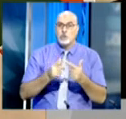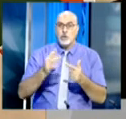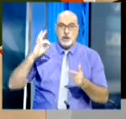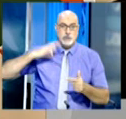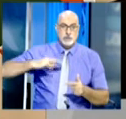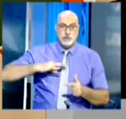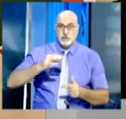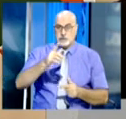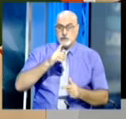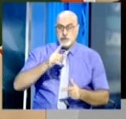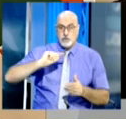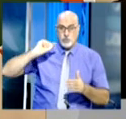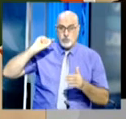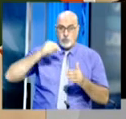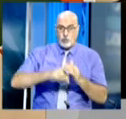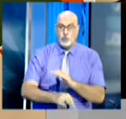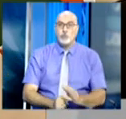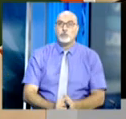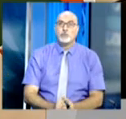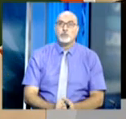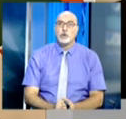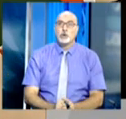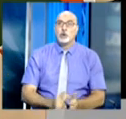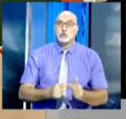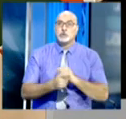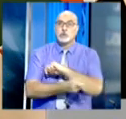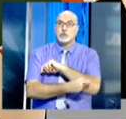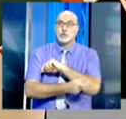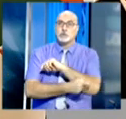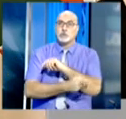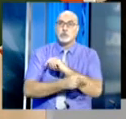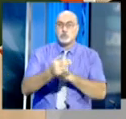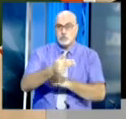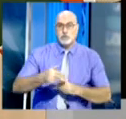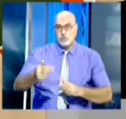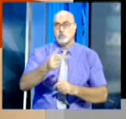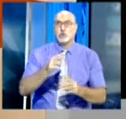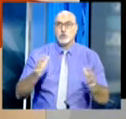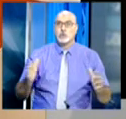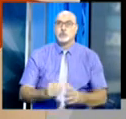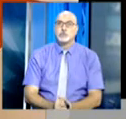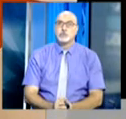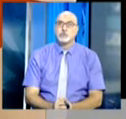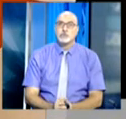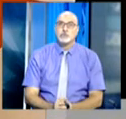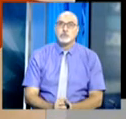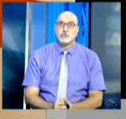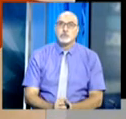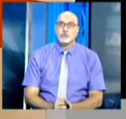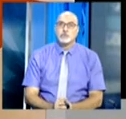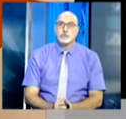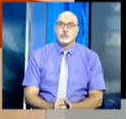الجوارية وإهتماماتنا الوطنية الكبرى وضمن